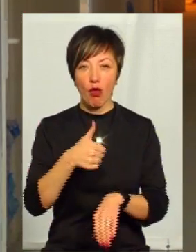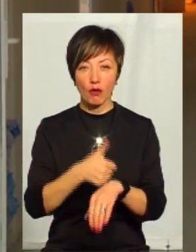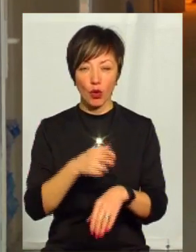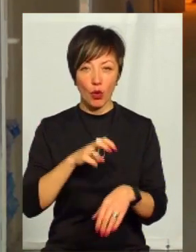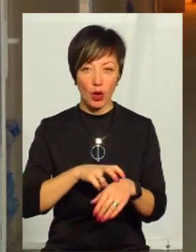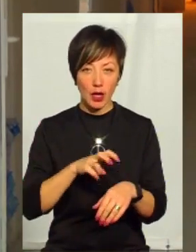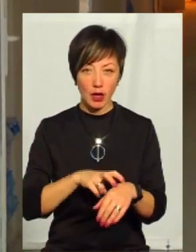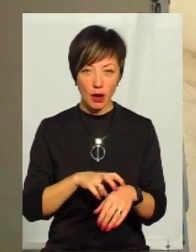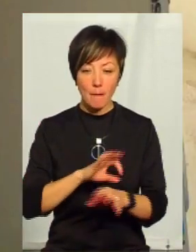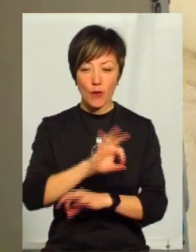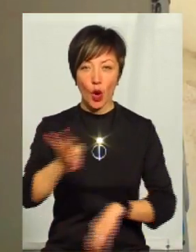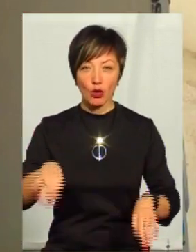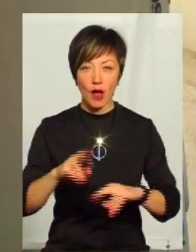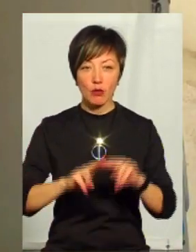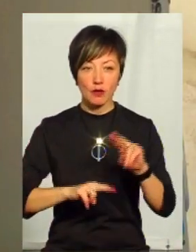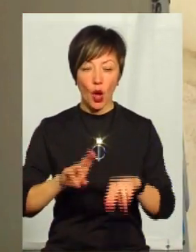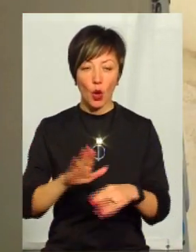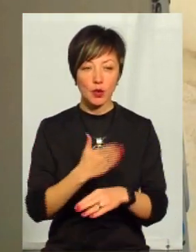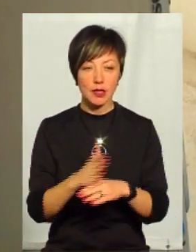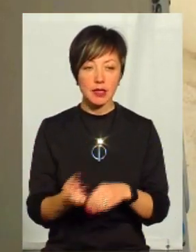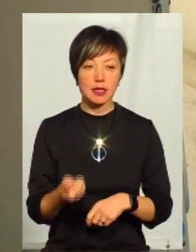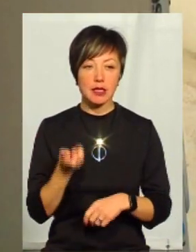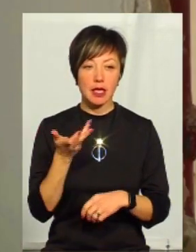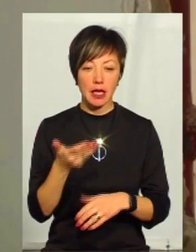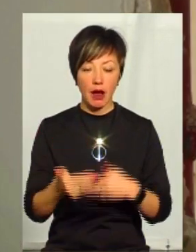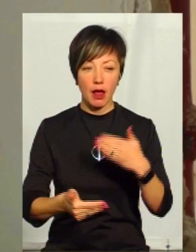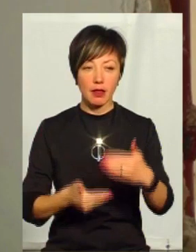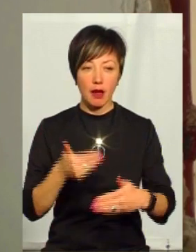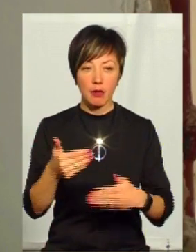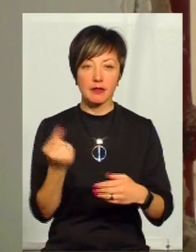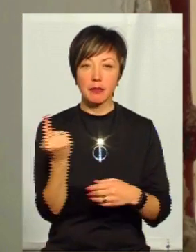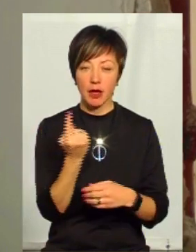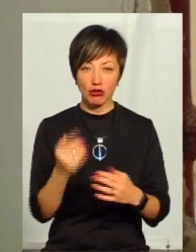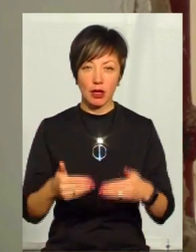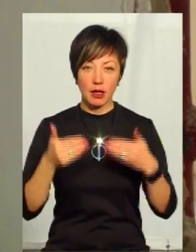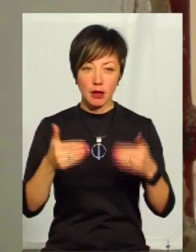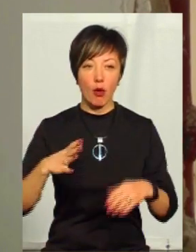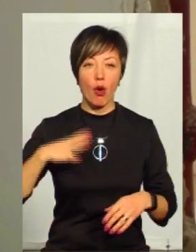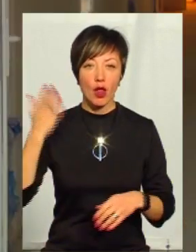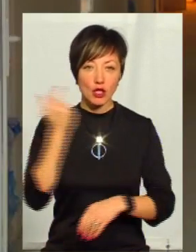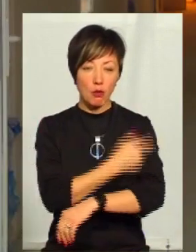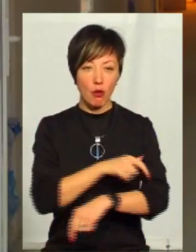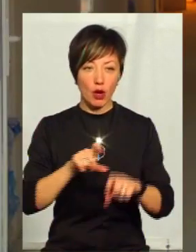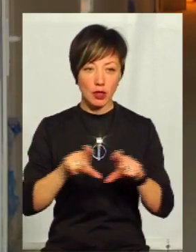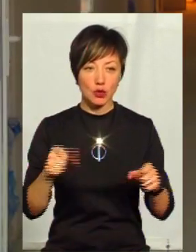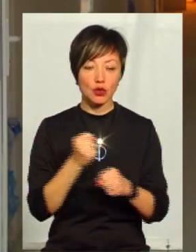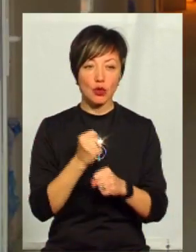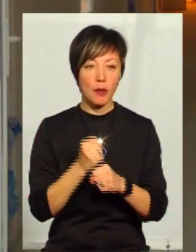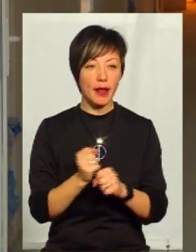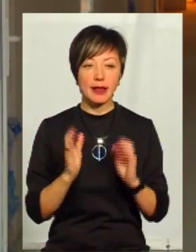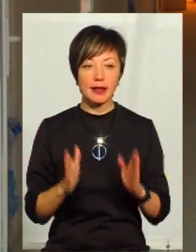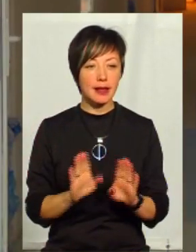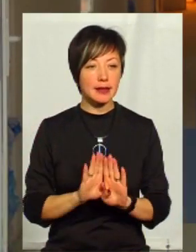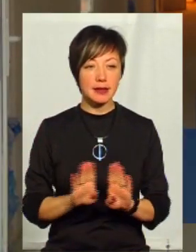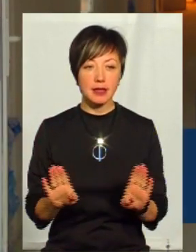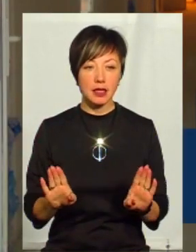Андрія Кланца, проєктування і будівництво розділено на кілька черг. Зараз роблять першу чергу. Це колишня переклініка диспансеру. Зроблено не тільки